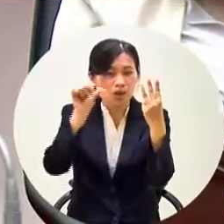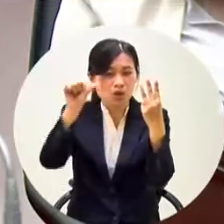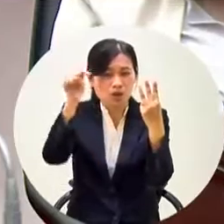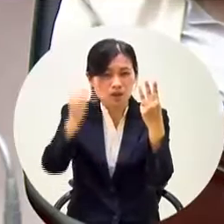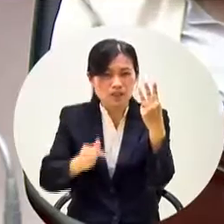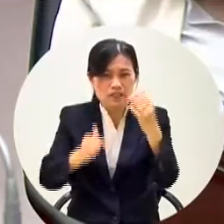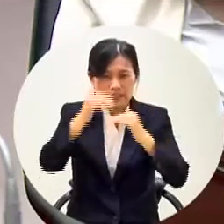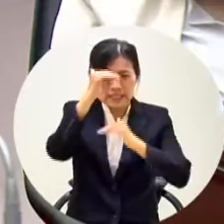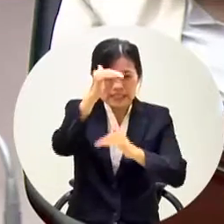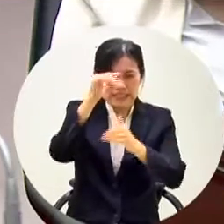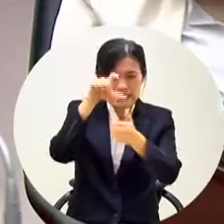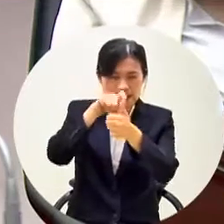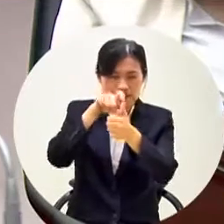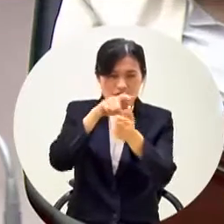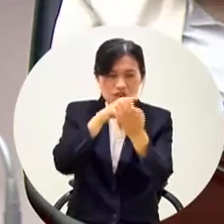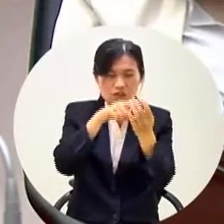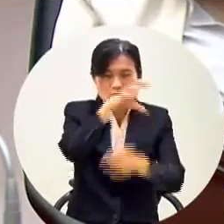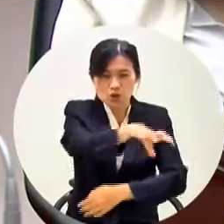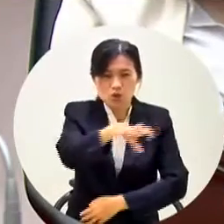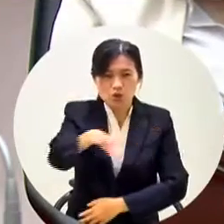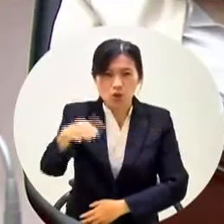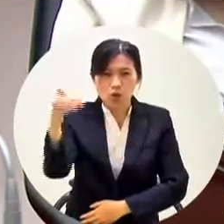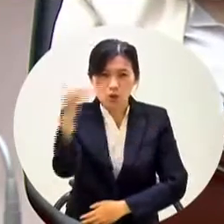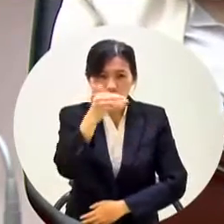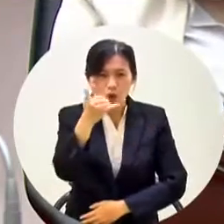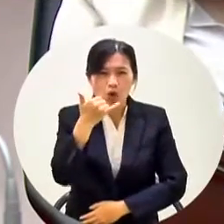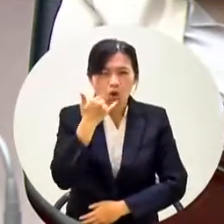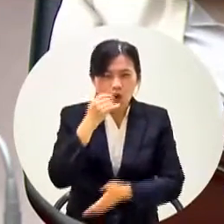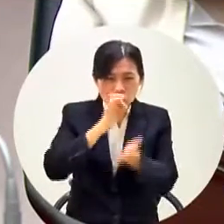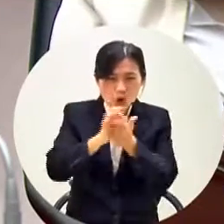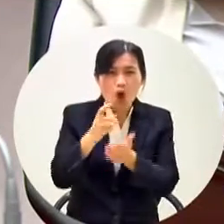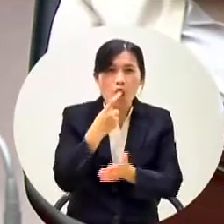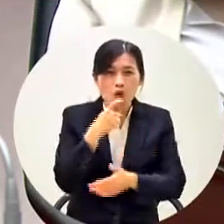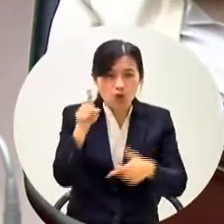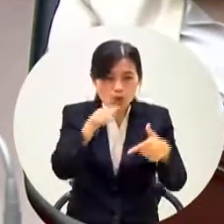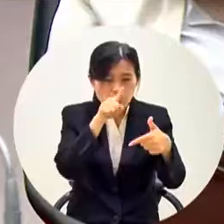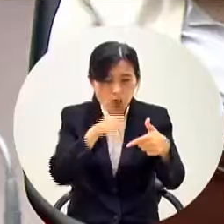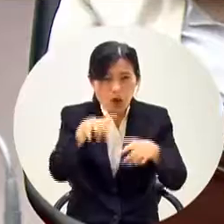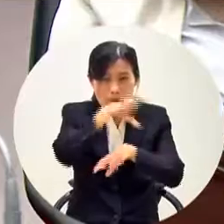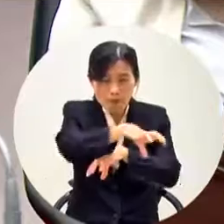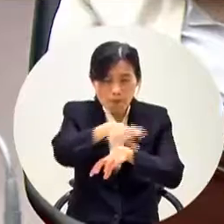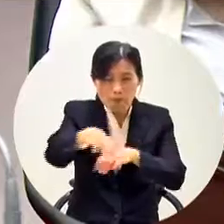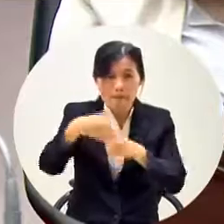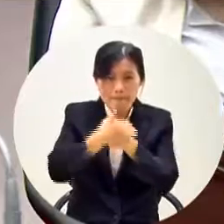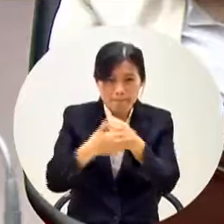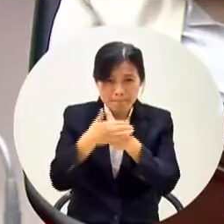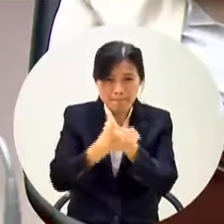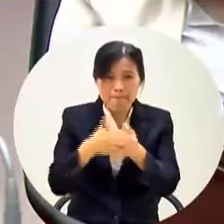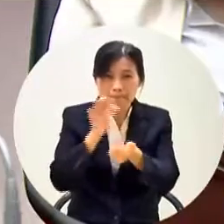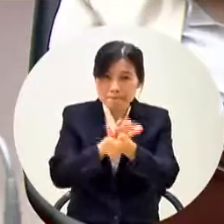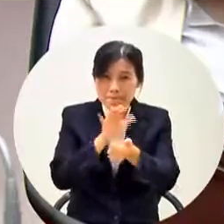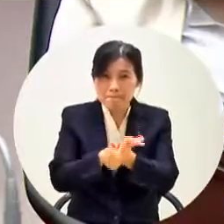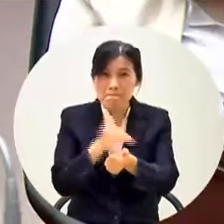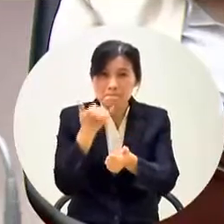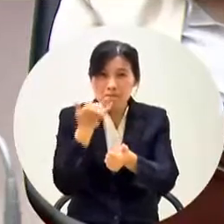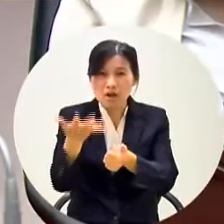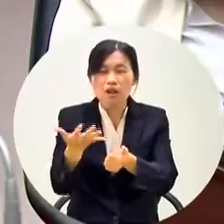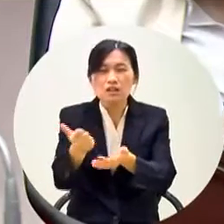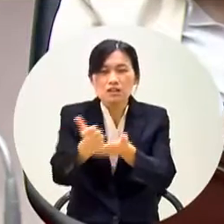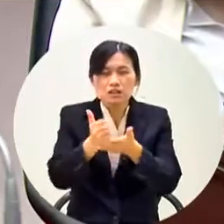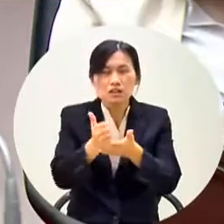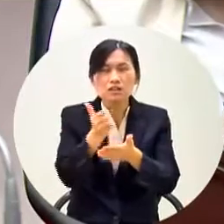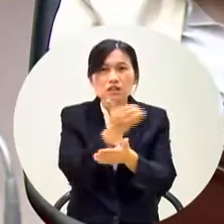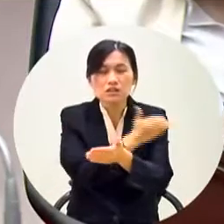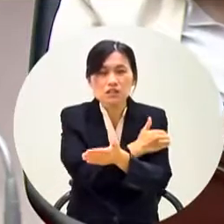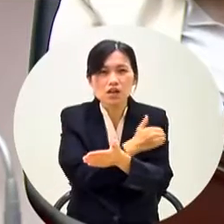制這個九個行政區可以使用他的綠化環保的經費來陳副局長你答覆我要